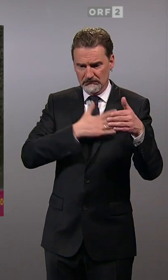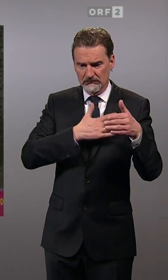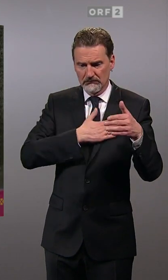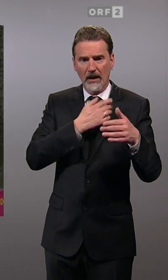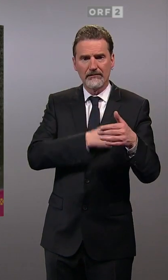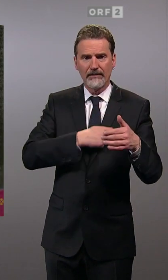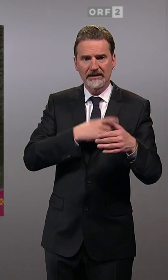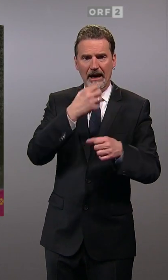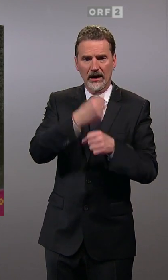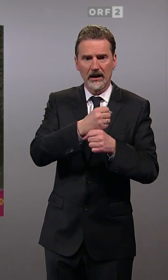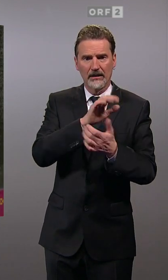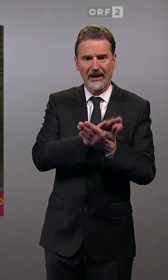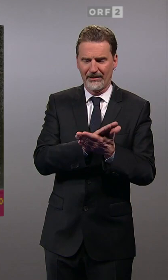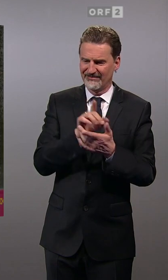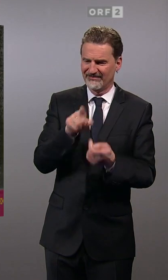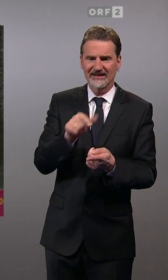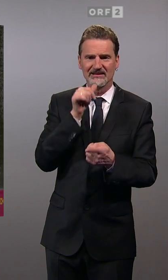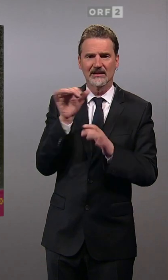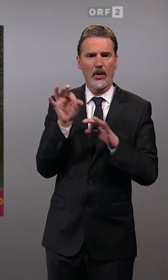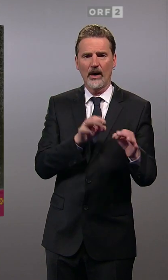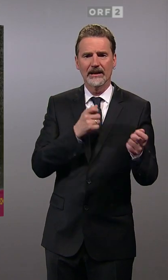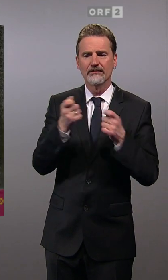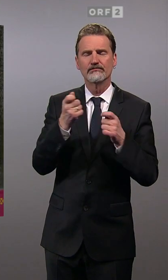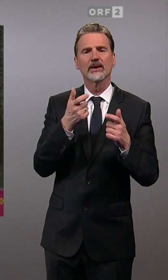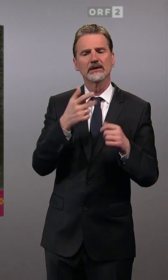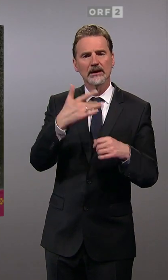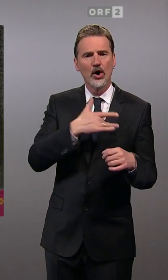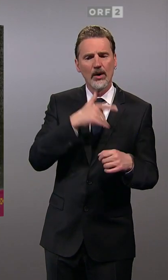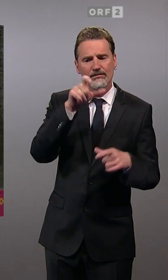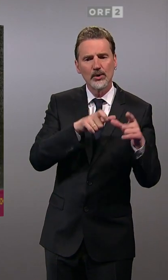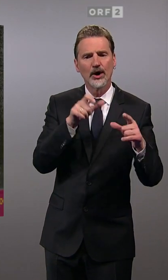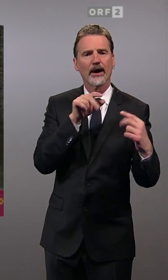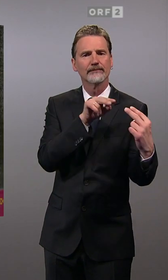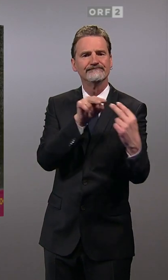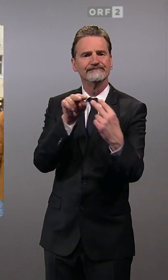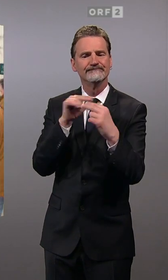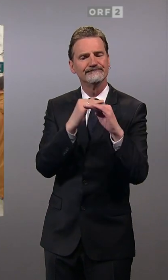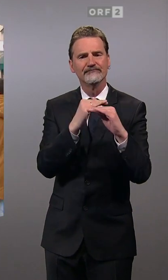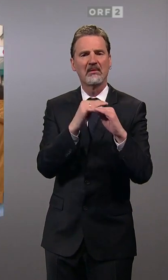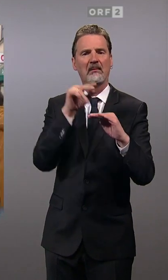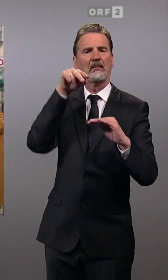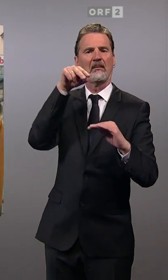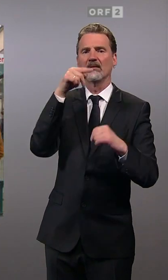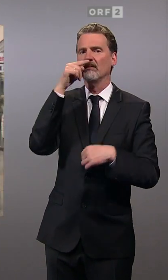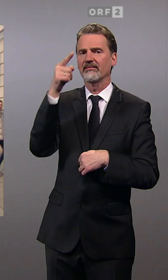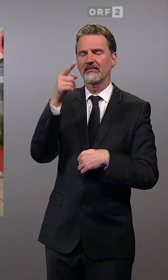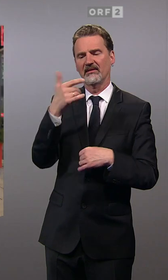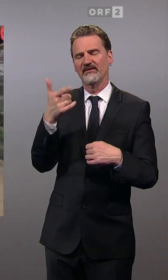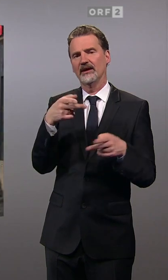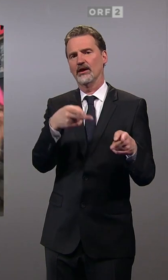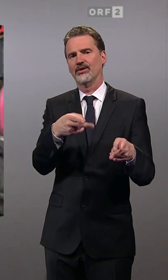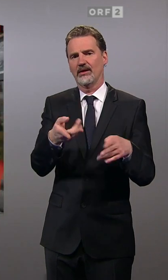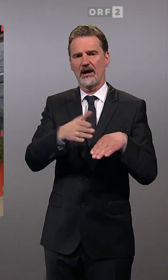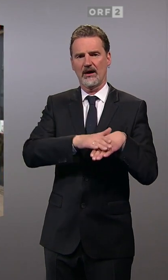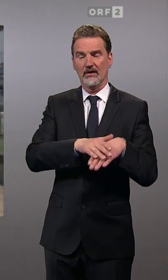doch wirklich keine Politik auf Augenhöhe. Das ist eine Bürgerveräppelung der Sonderklasse. Der Wahlkampf ist für die Neos